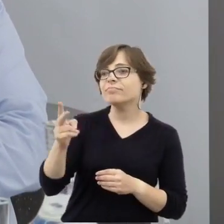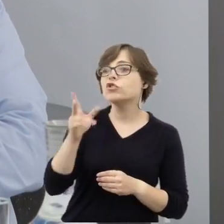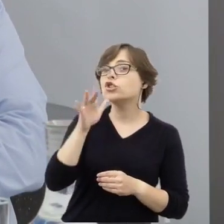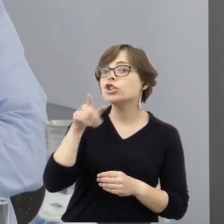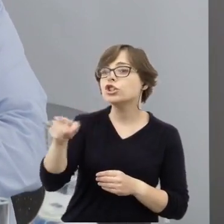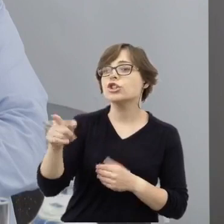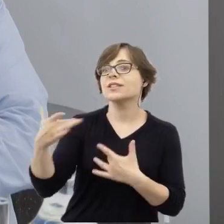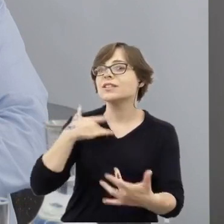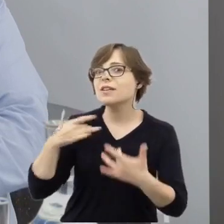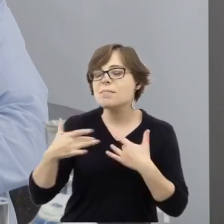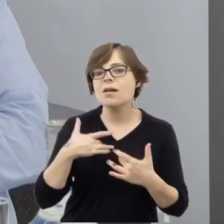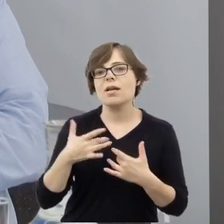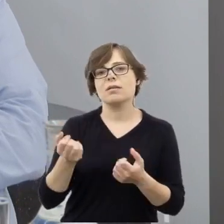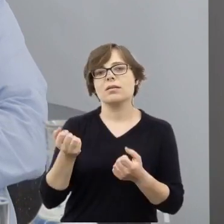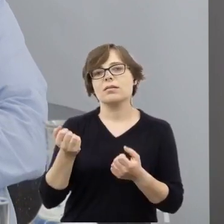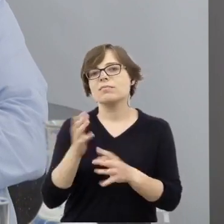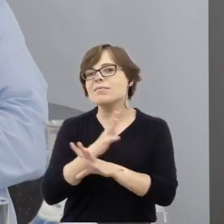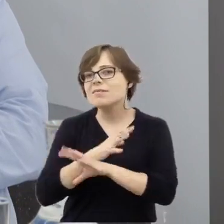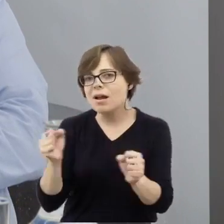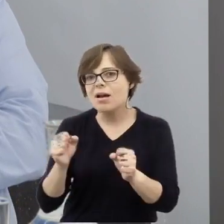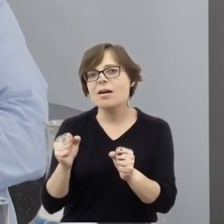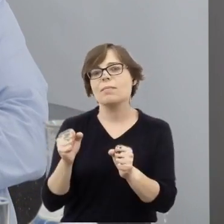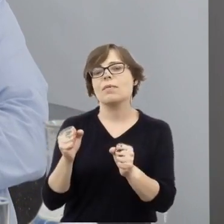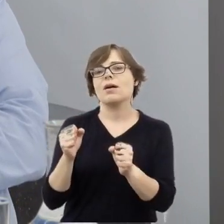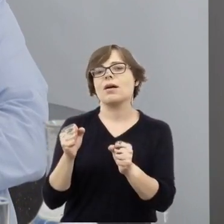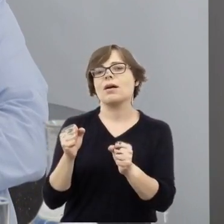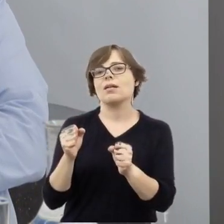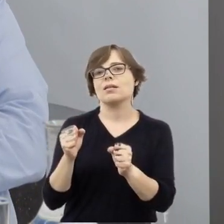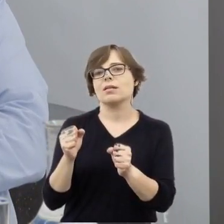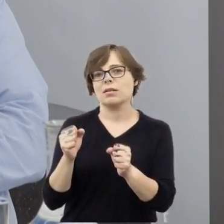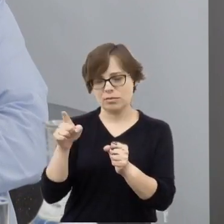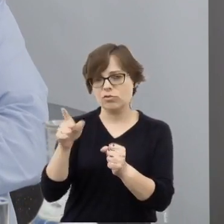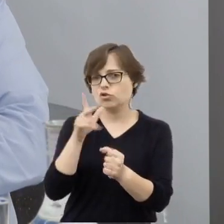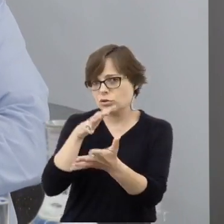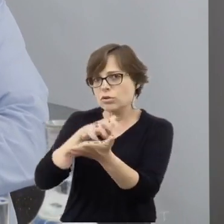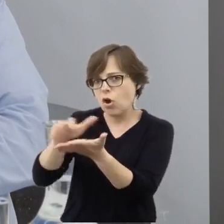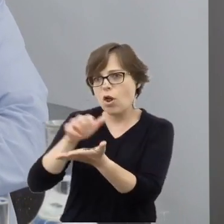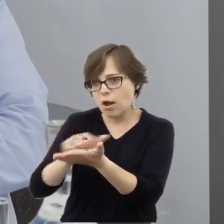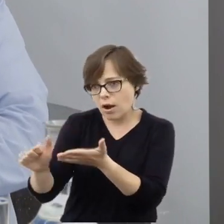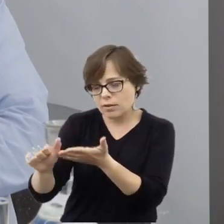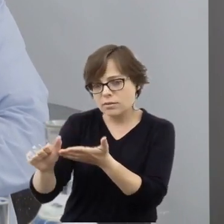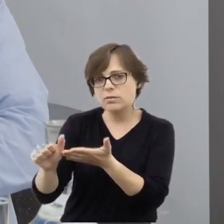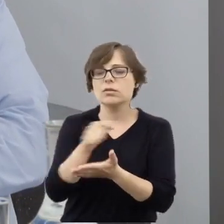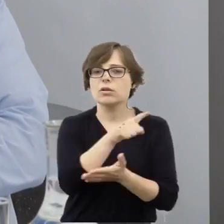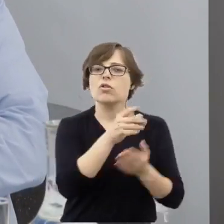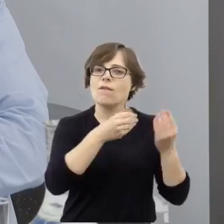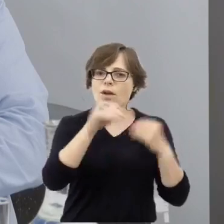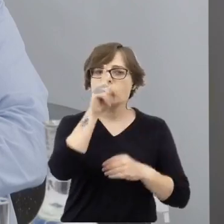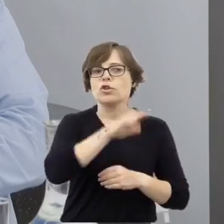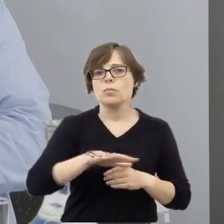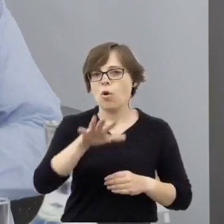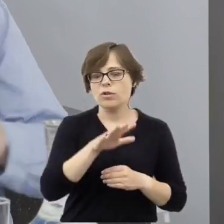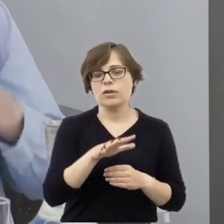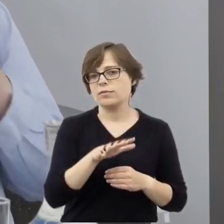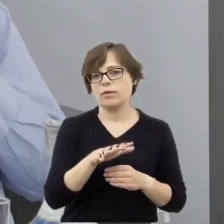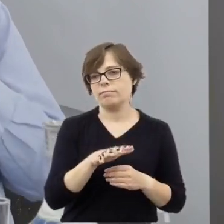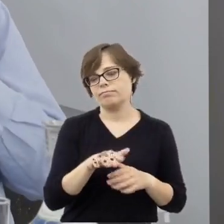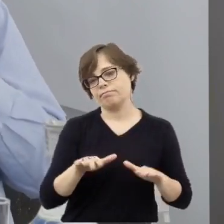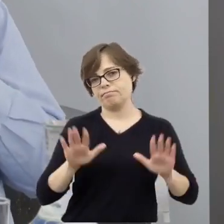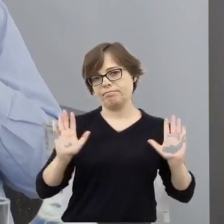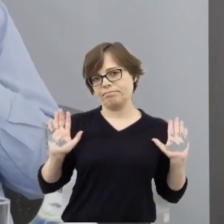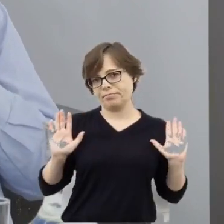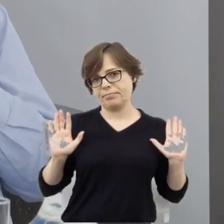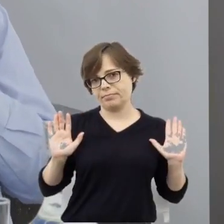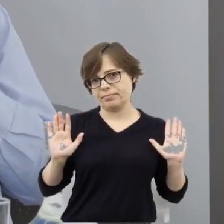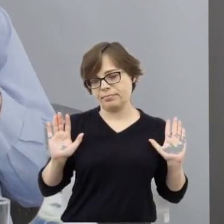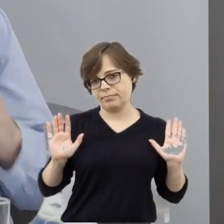doby Holokaustu pozostała bierna. Natomiast